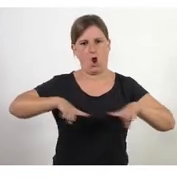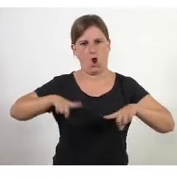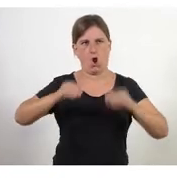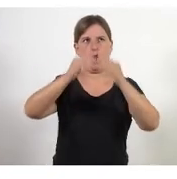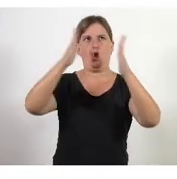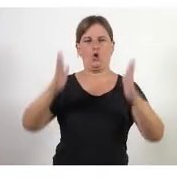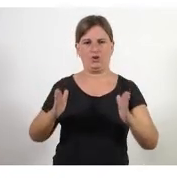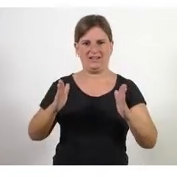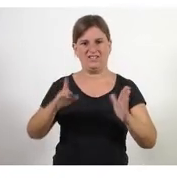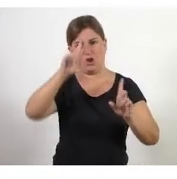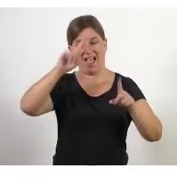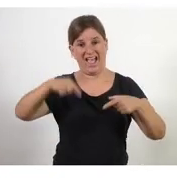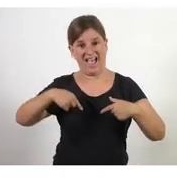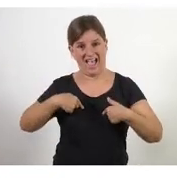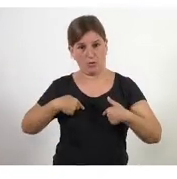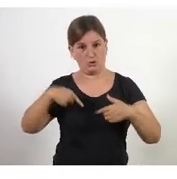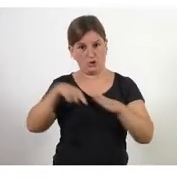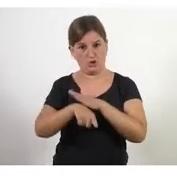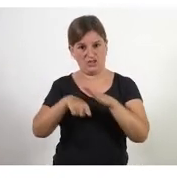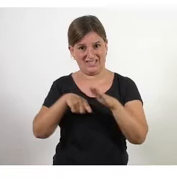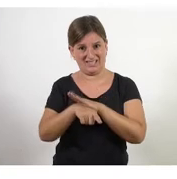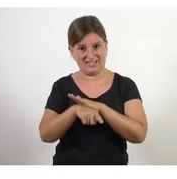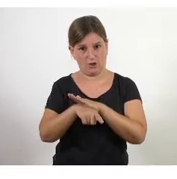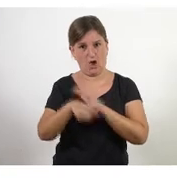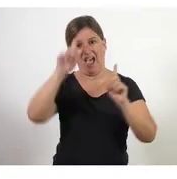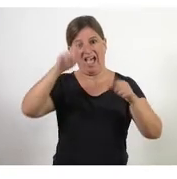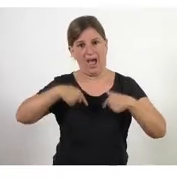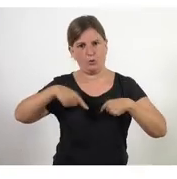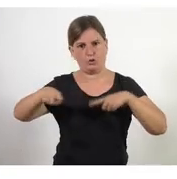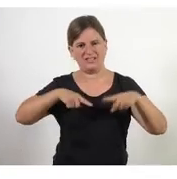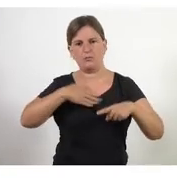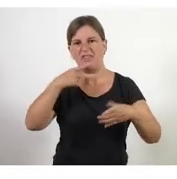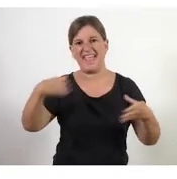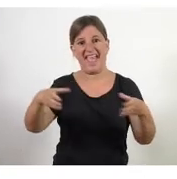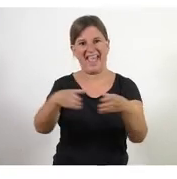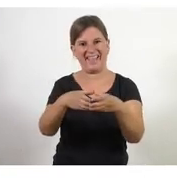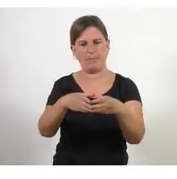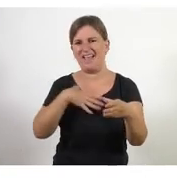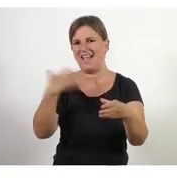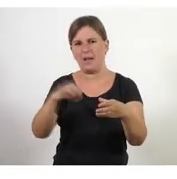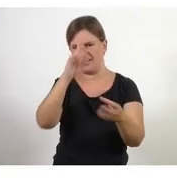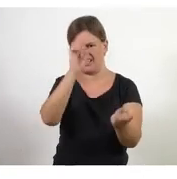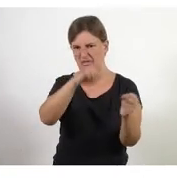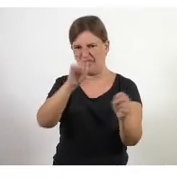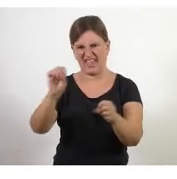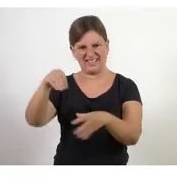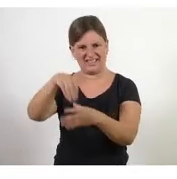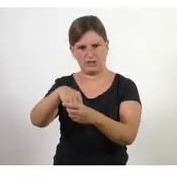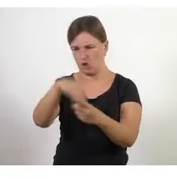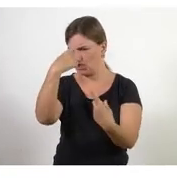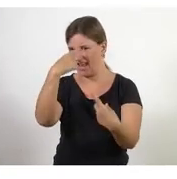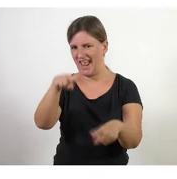d'equips que s'autogestionen que s'autoorganitzen parlem d'equips que prenen decisions per ells mateixos